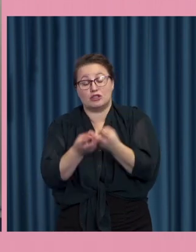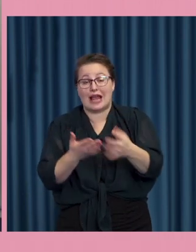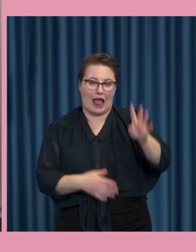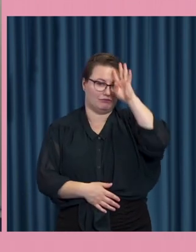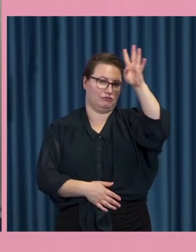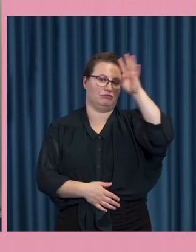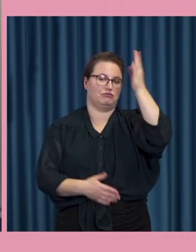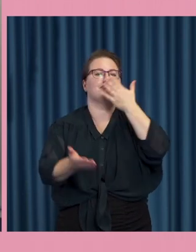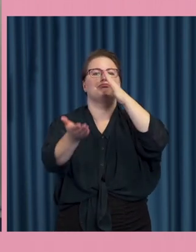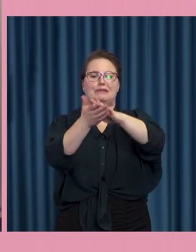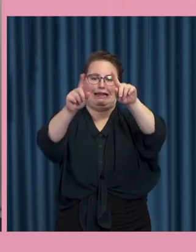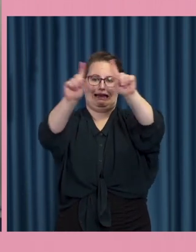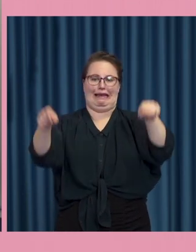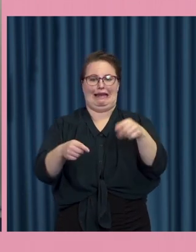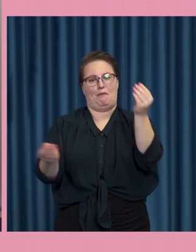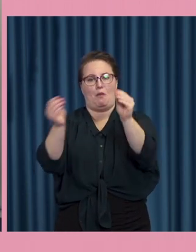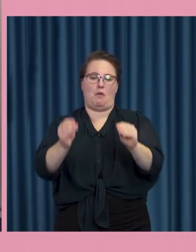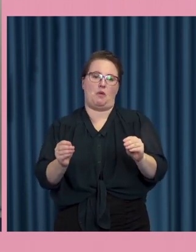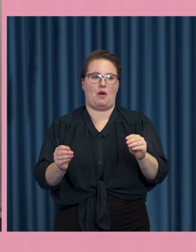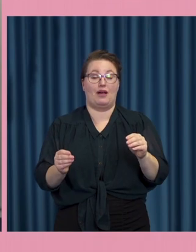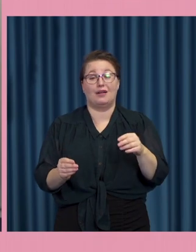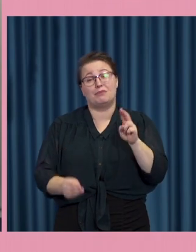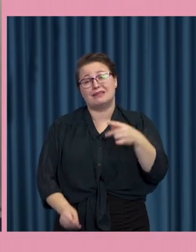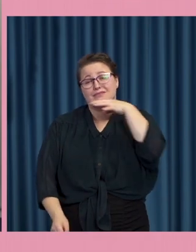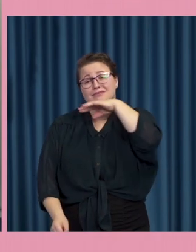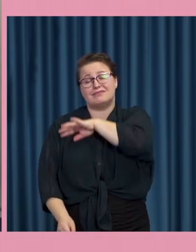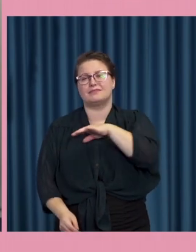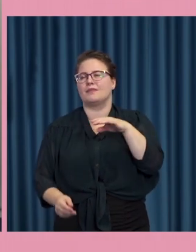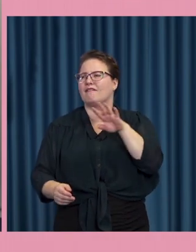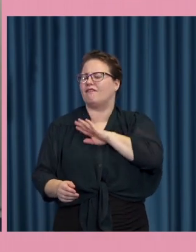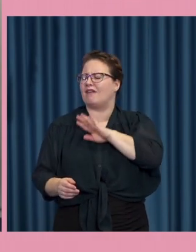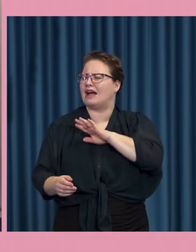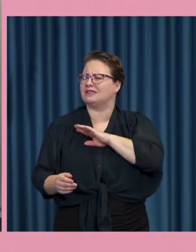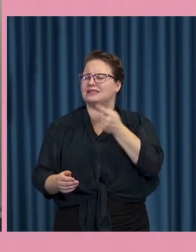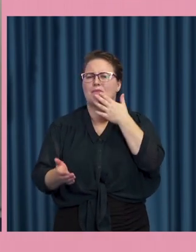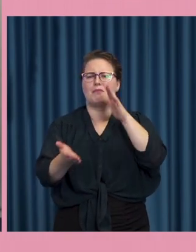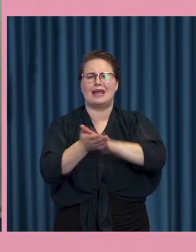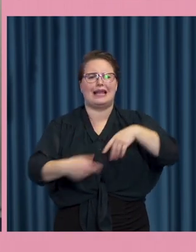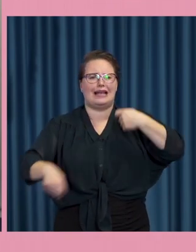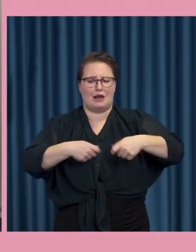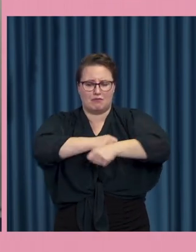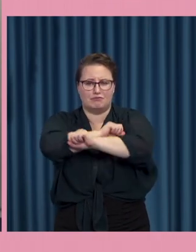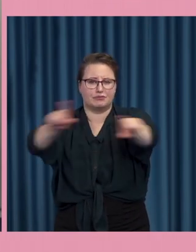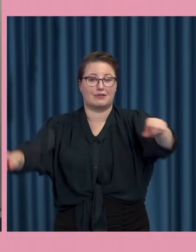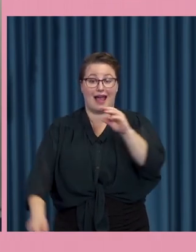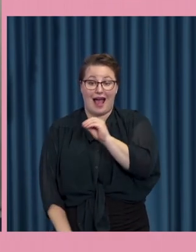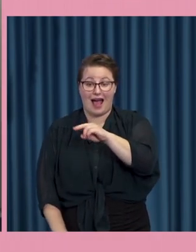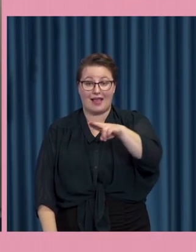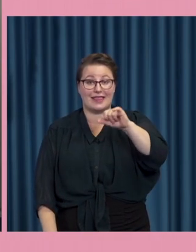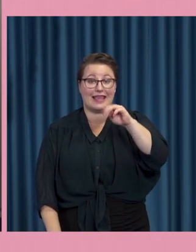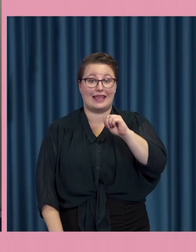bilder av olika slag. Jag menar för några år sedan så spriddes det på nätet en bild av Annie Lööf i en